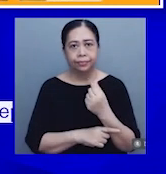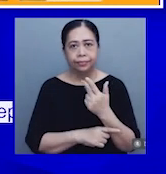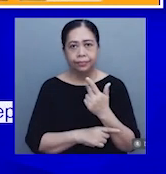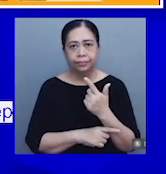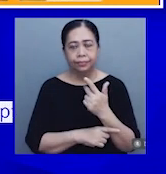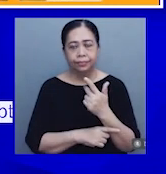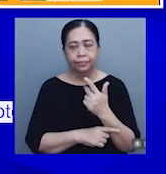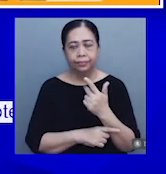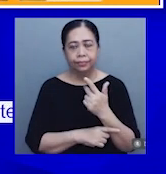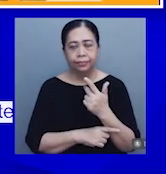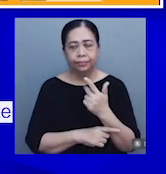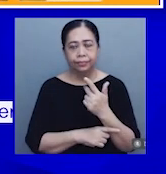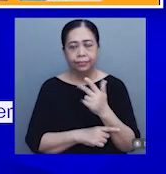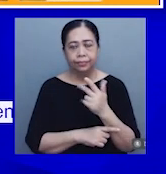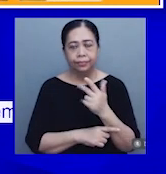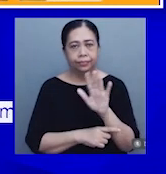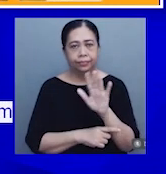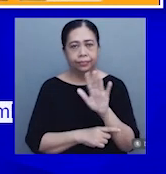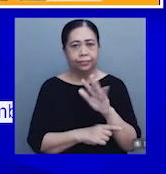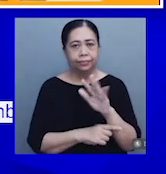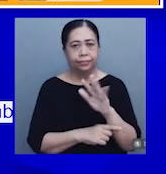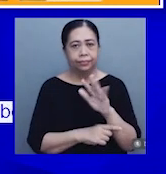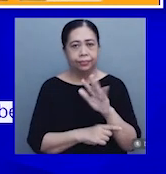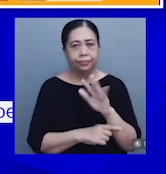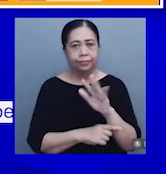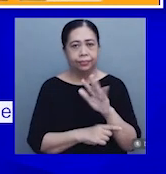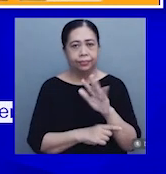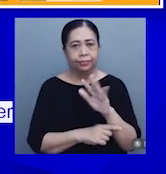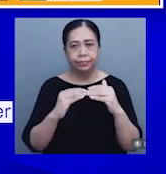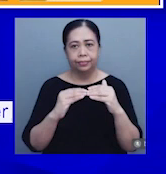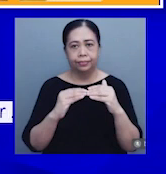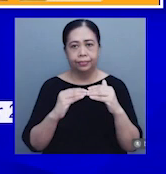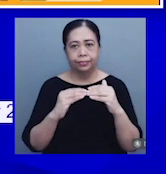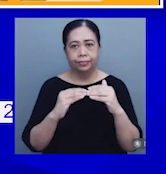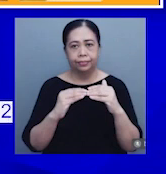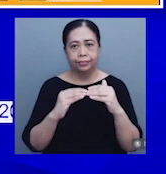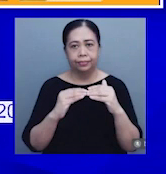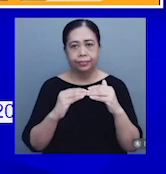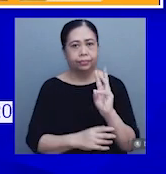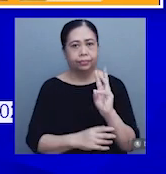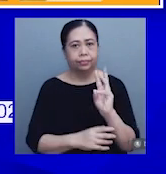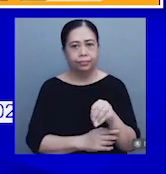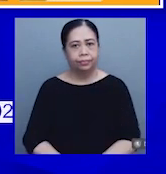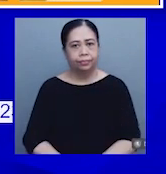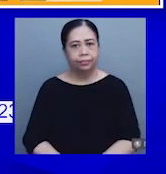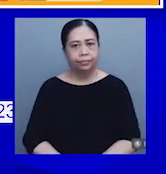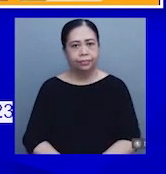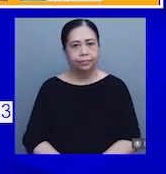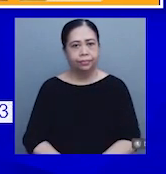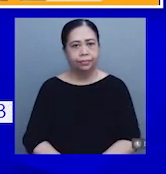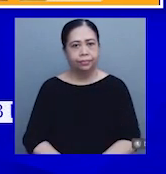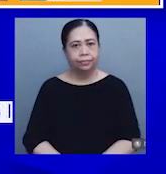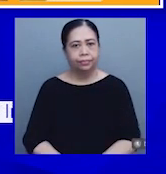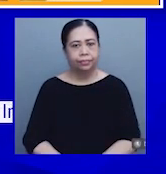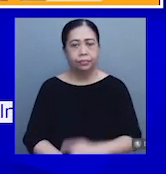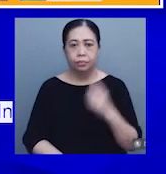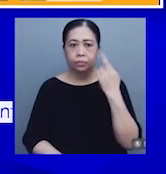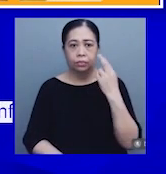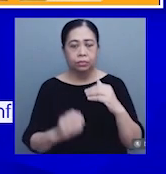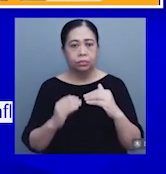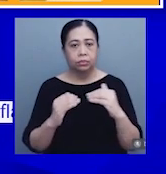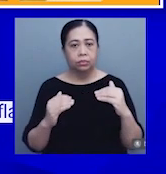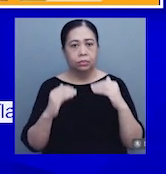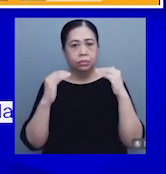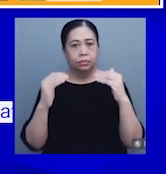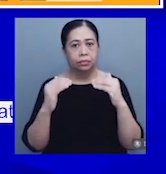nasa antas na 6.6%. Ang pangunahing daylan ng mas mataas na